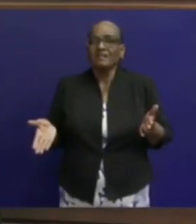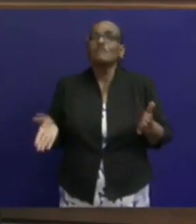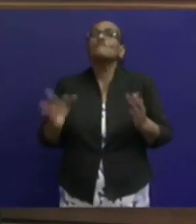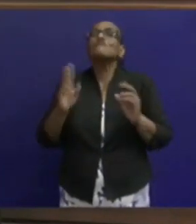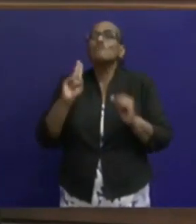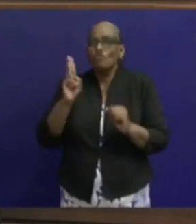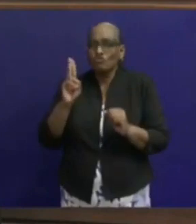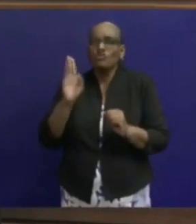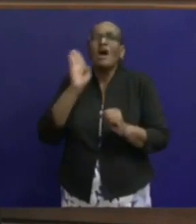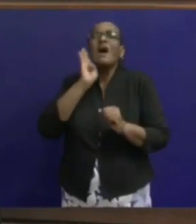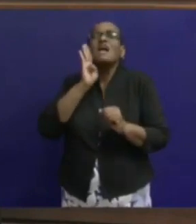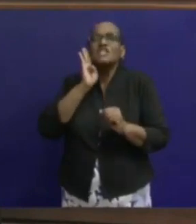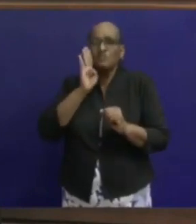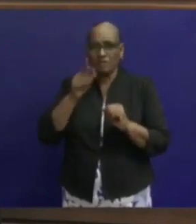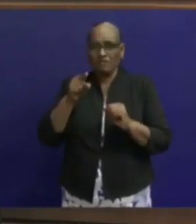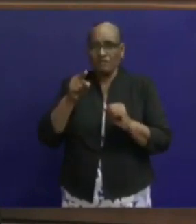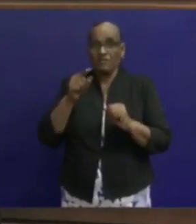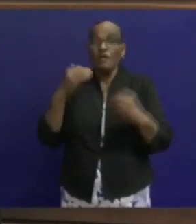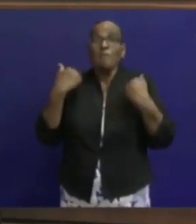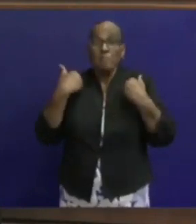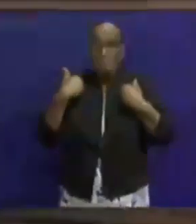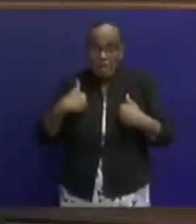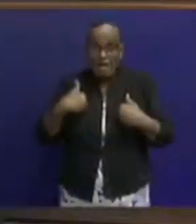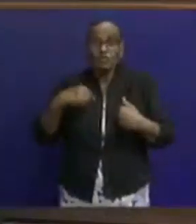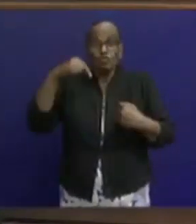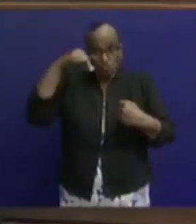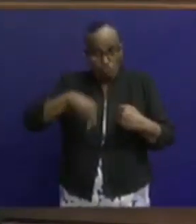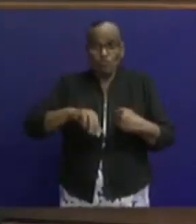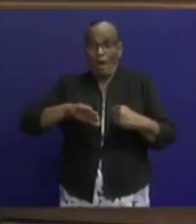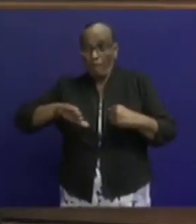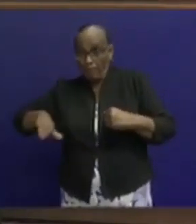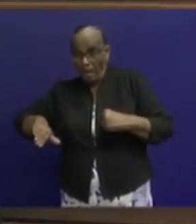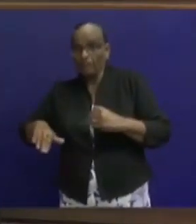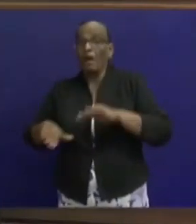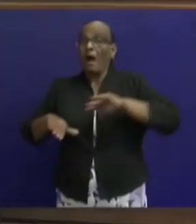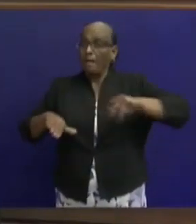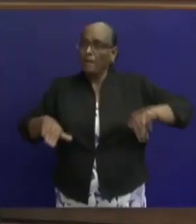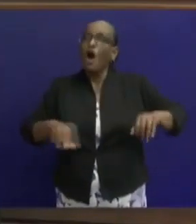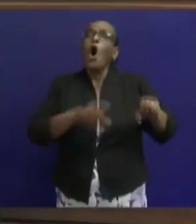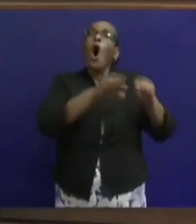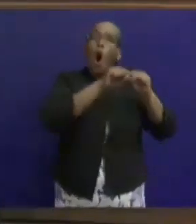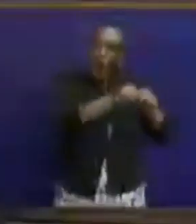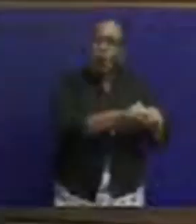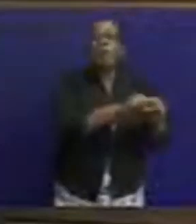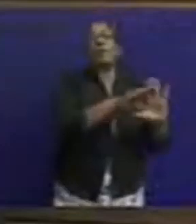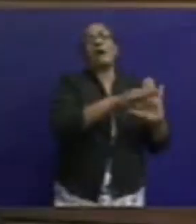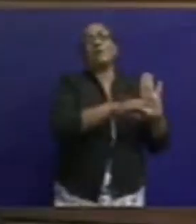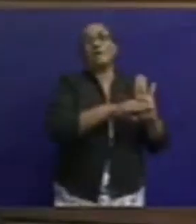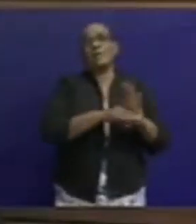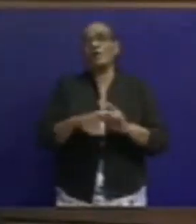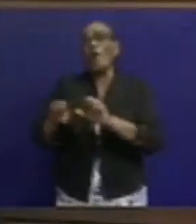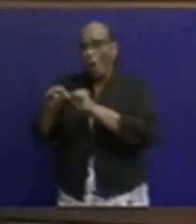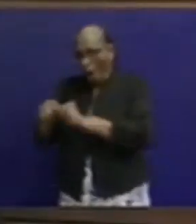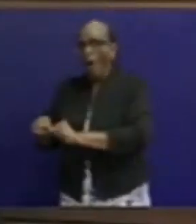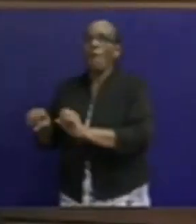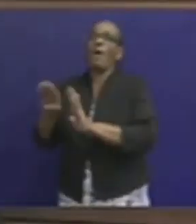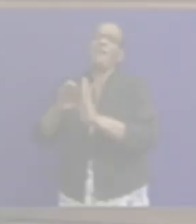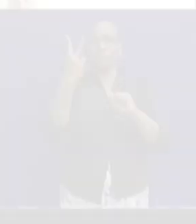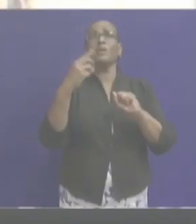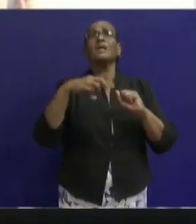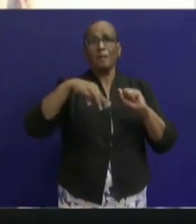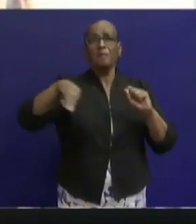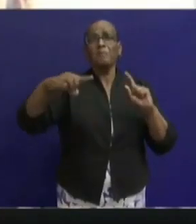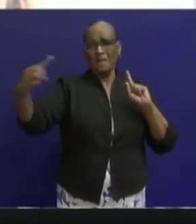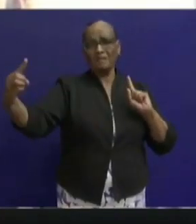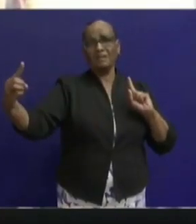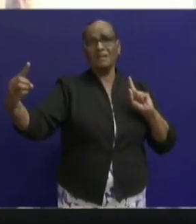een beroep op de mensen die nu in quarantaine zijn. Houdt zich aan de regels die gesteld zijn.